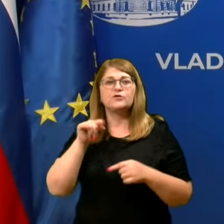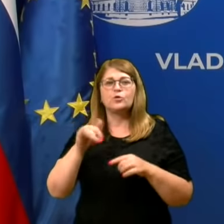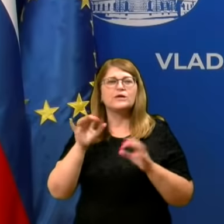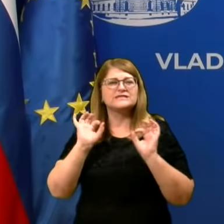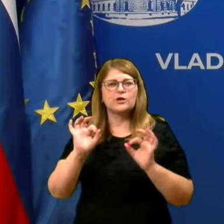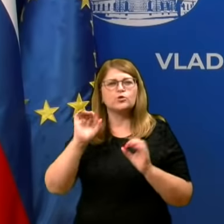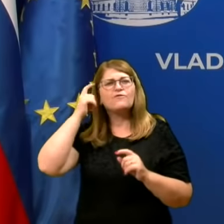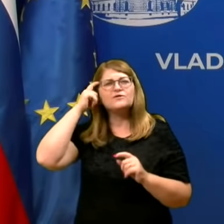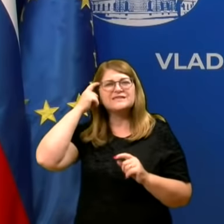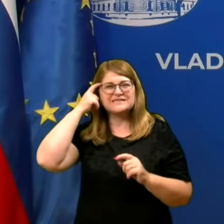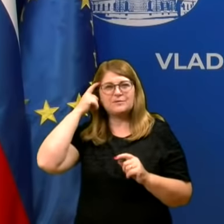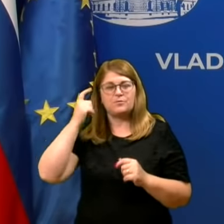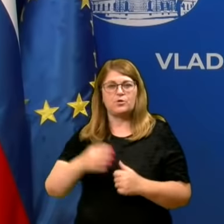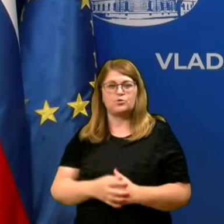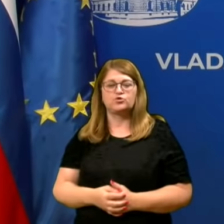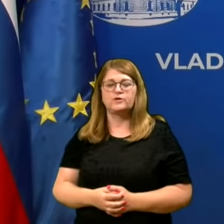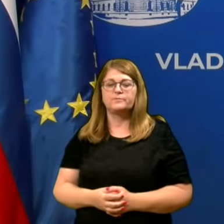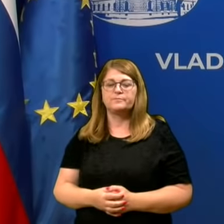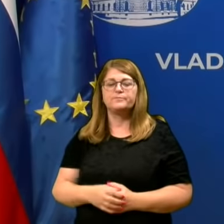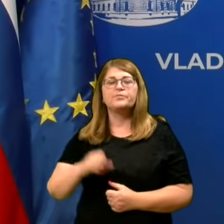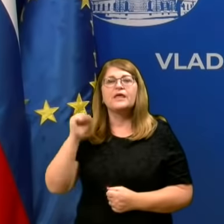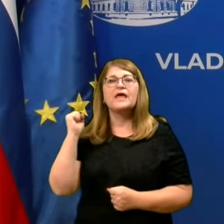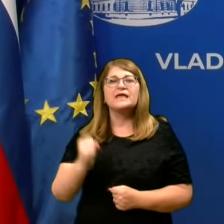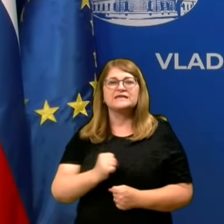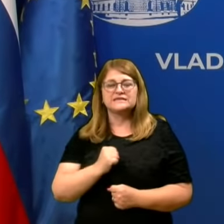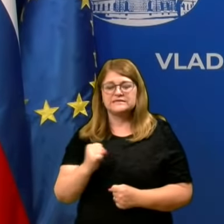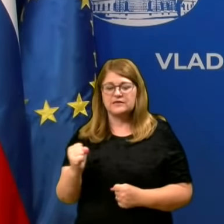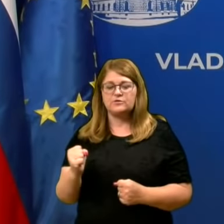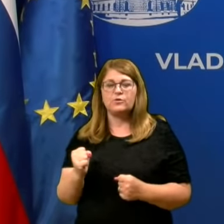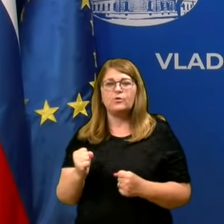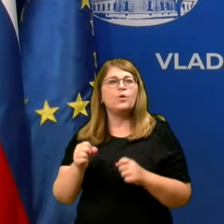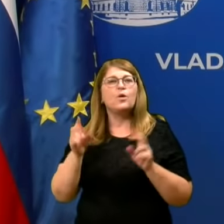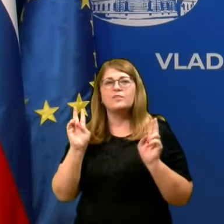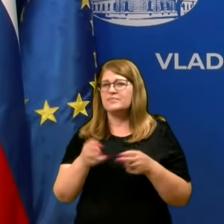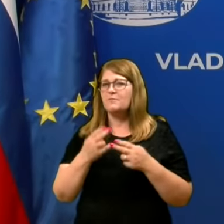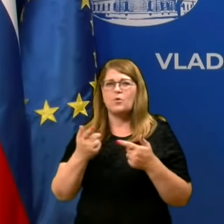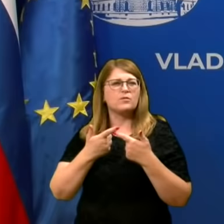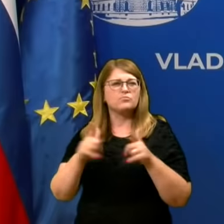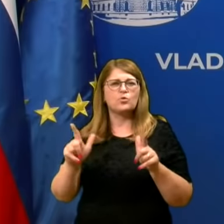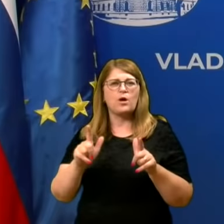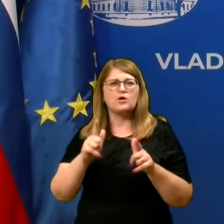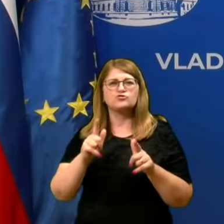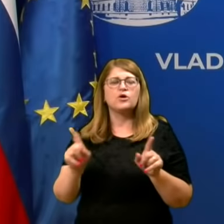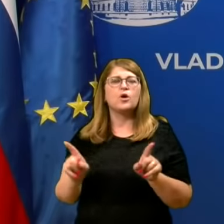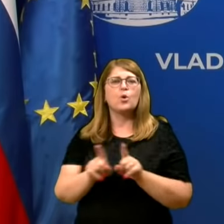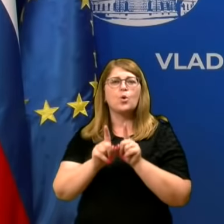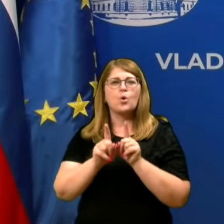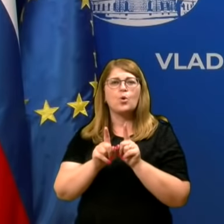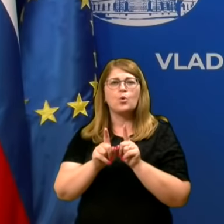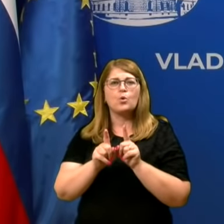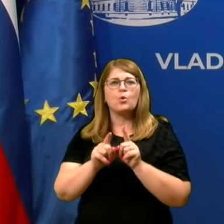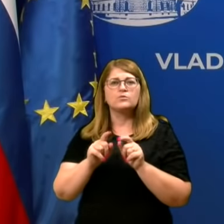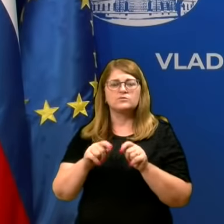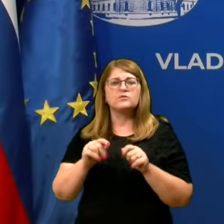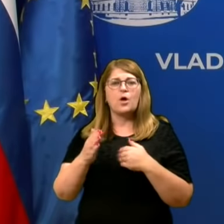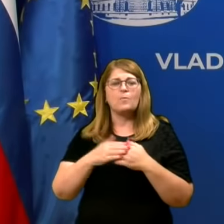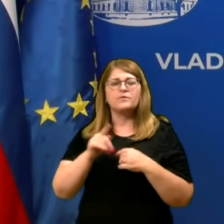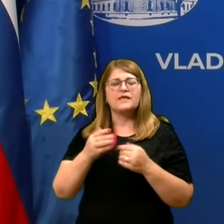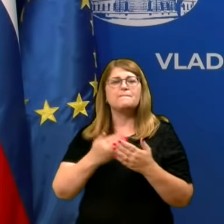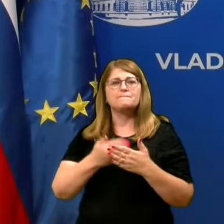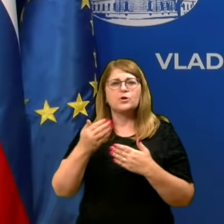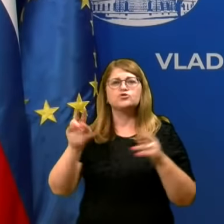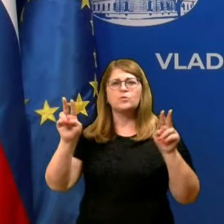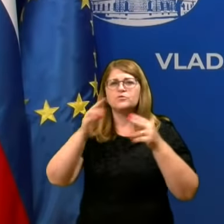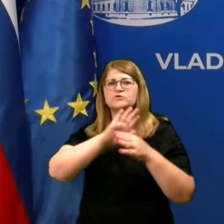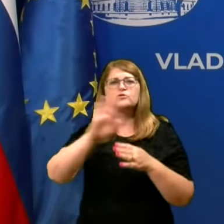zaskrbljujoče. Zato ne morem drugače, kot da v priložnosti pozojem vse